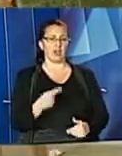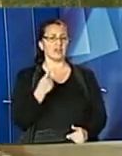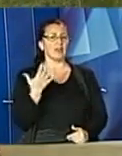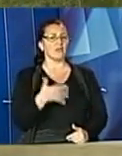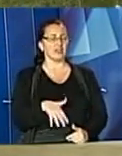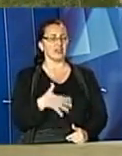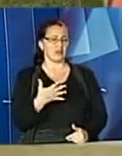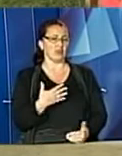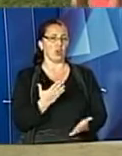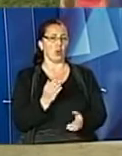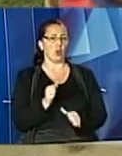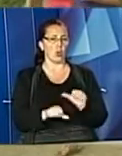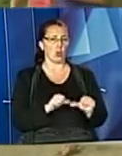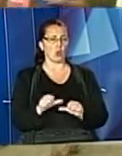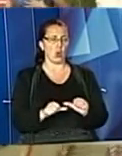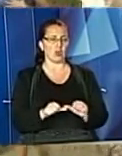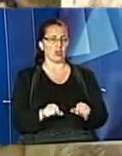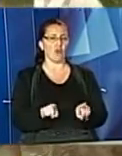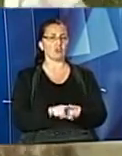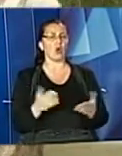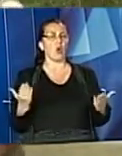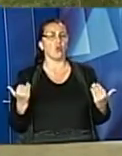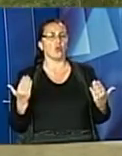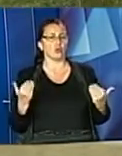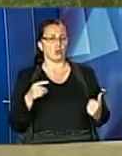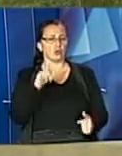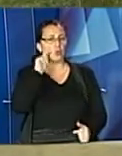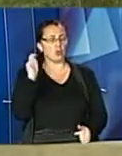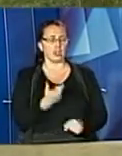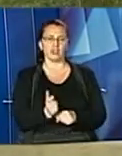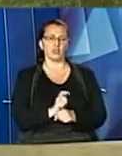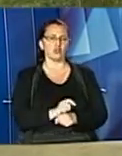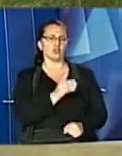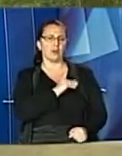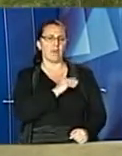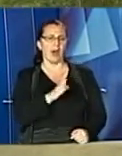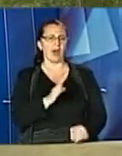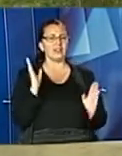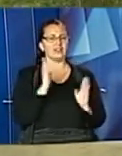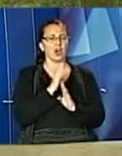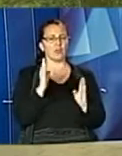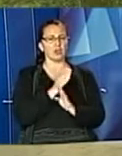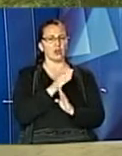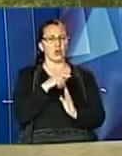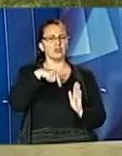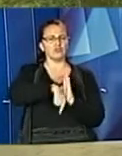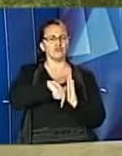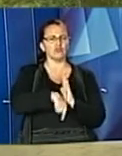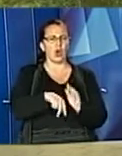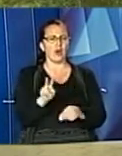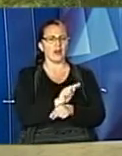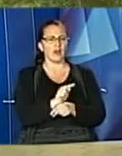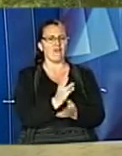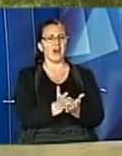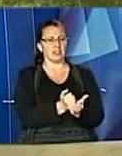років, як курорт. Україна взагалі дуже багата на природні, мінеральні, лікувальні ресурси.